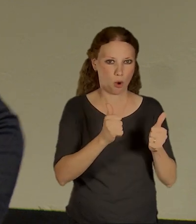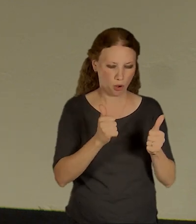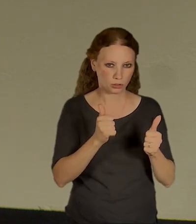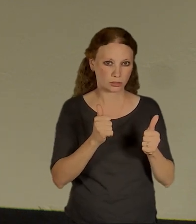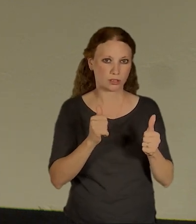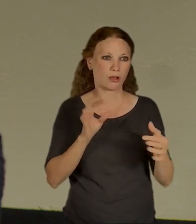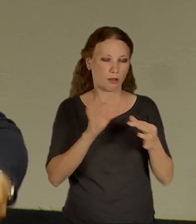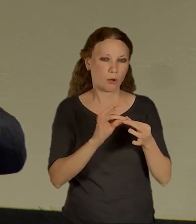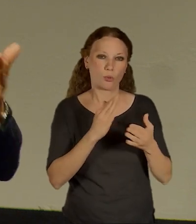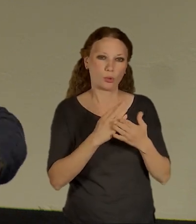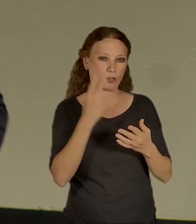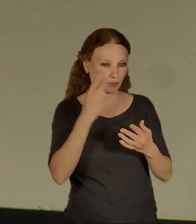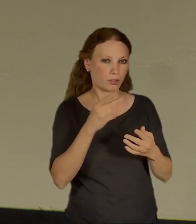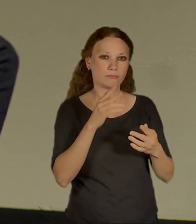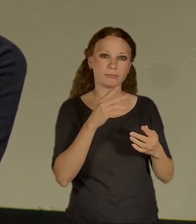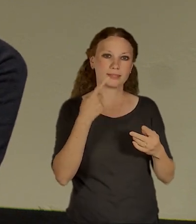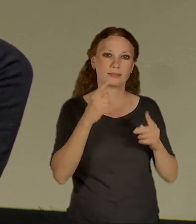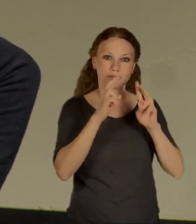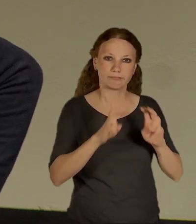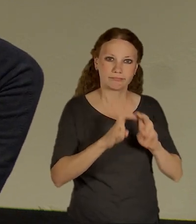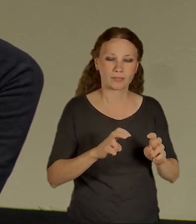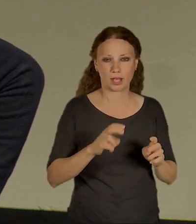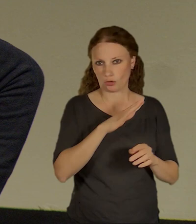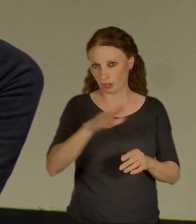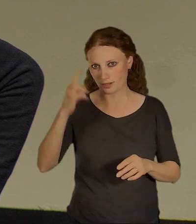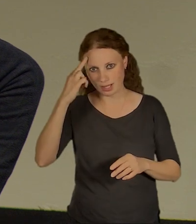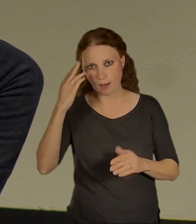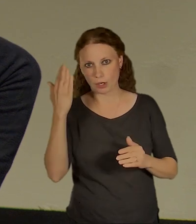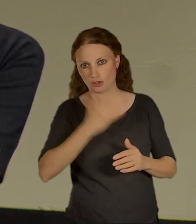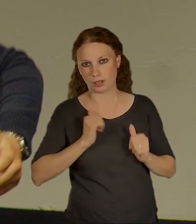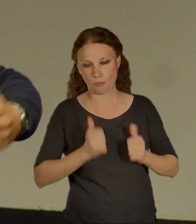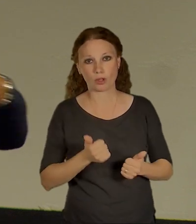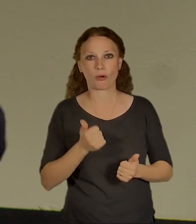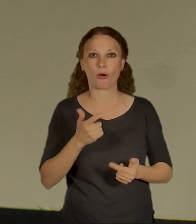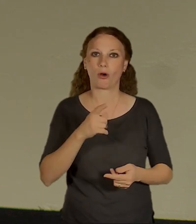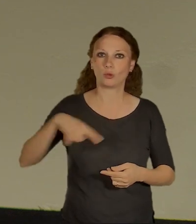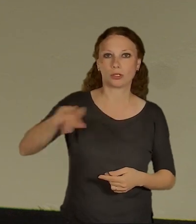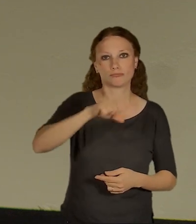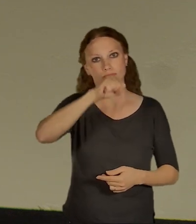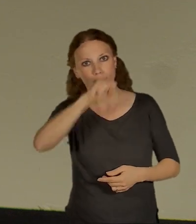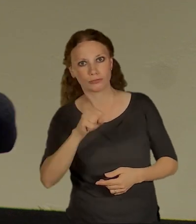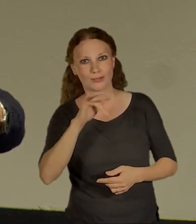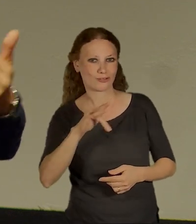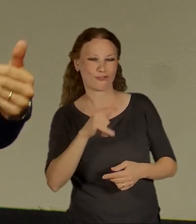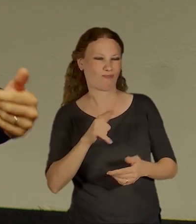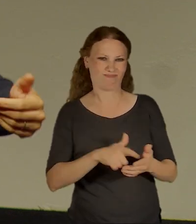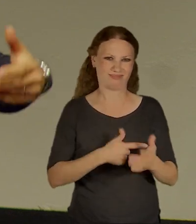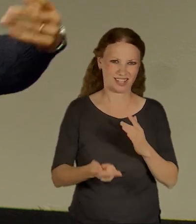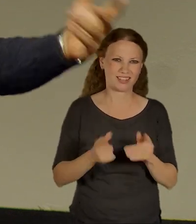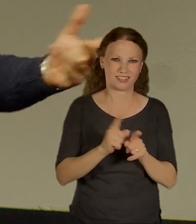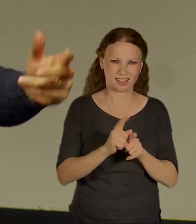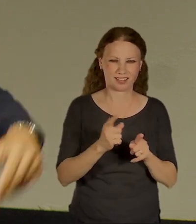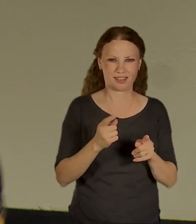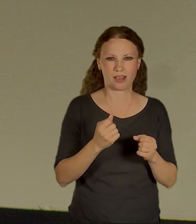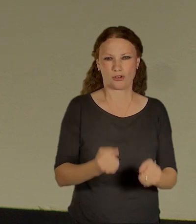studie, která tam proběhla. Černý most, všichni známe, víme, jak vypadá. Není to oblíbené místo, to je komplikované i dopravně. Je tam ta chlumecka